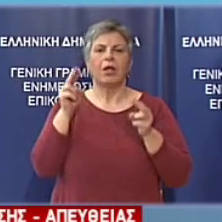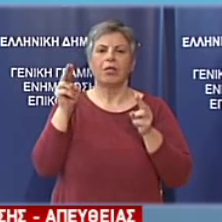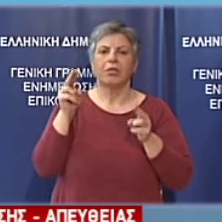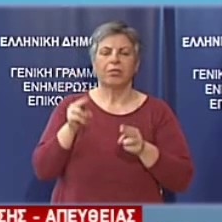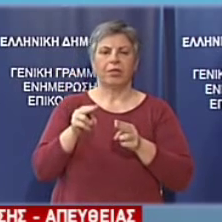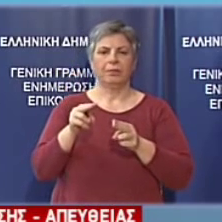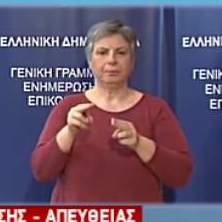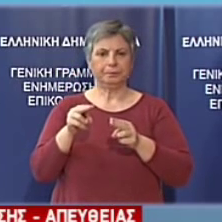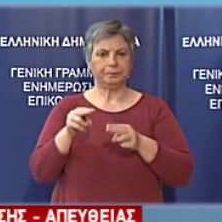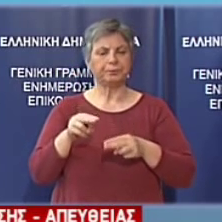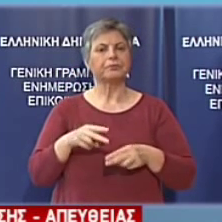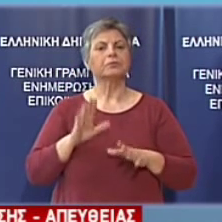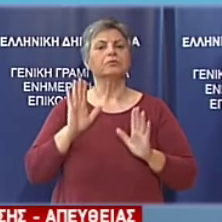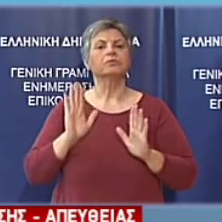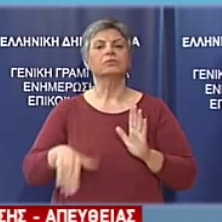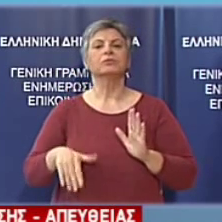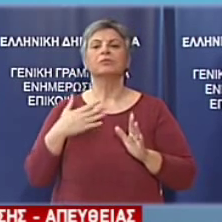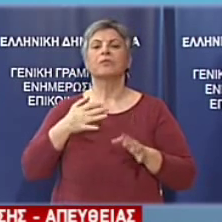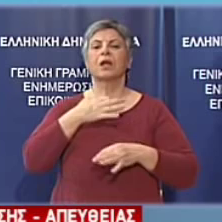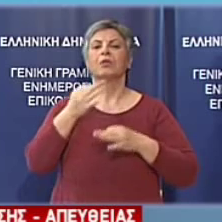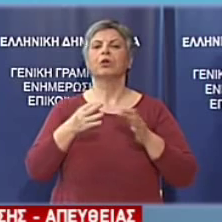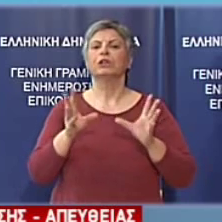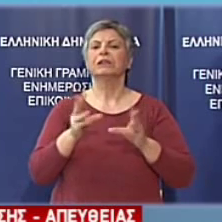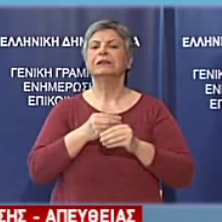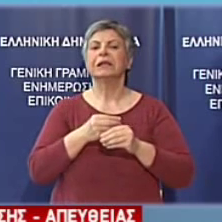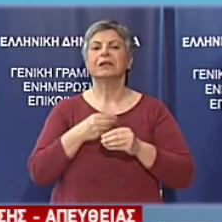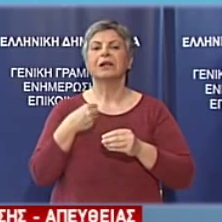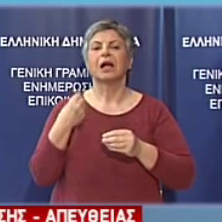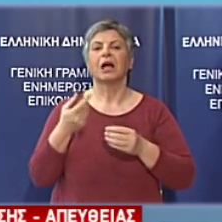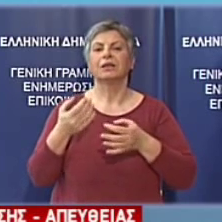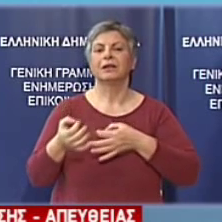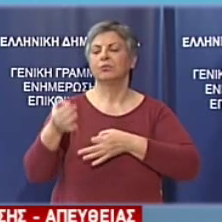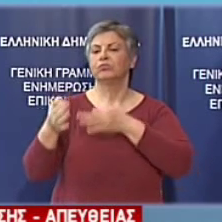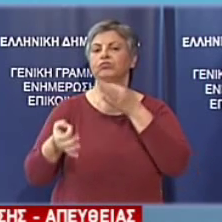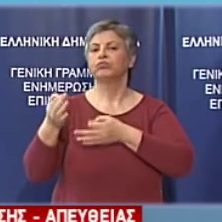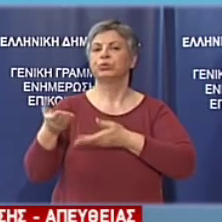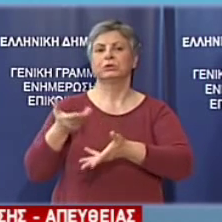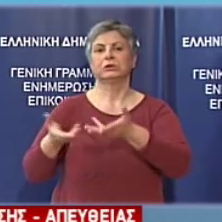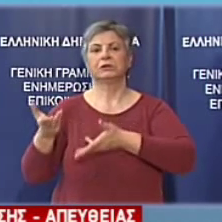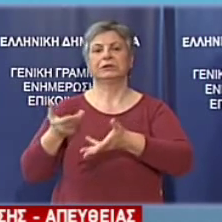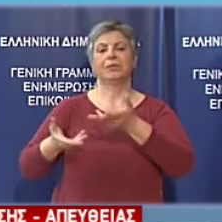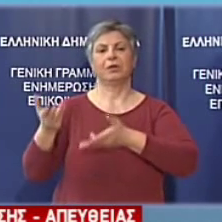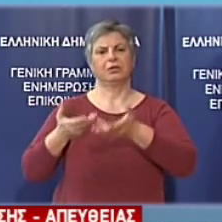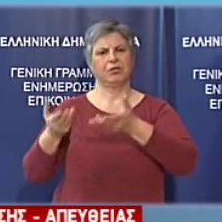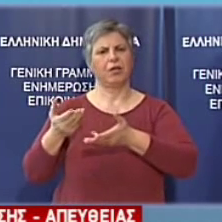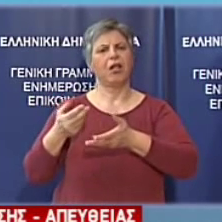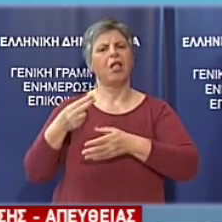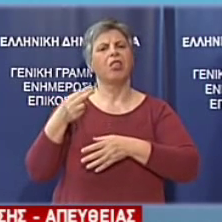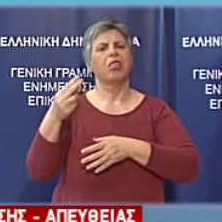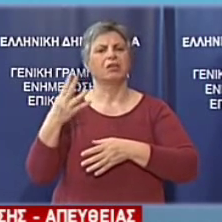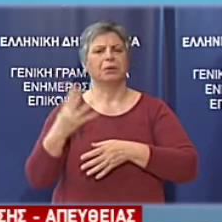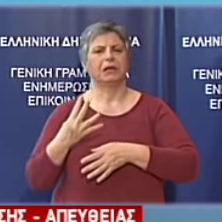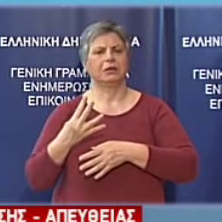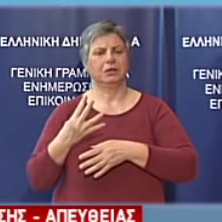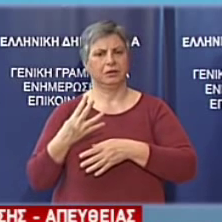Τέλος σε ό,τι αφορά τη διαπραγμάτευση η επικοινωνία με τους θεσμούς ξέρετε ότι είναι διαρκής με